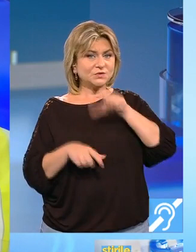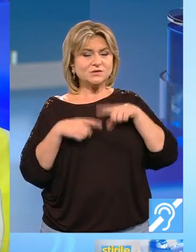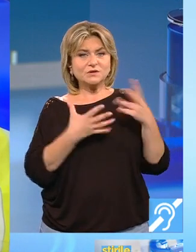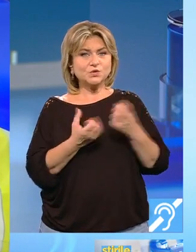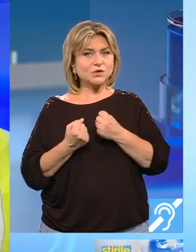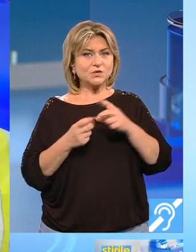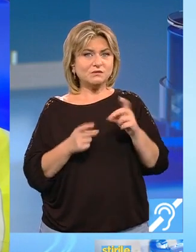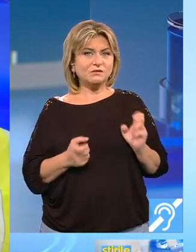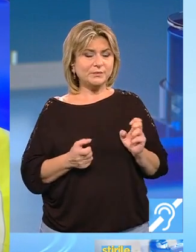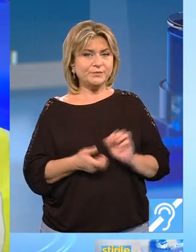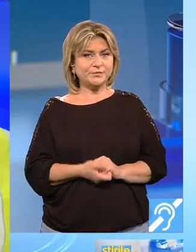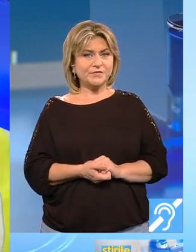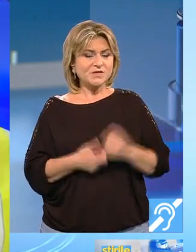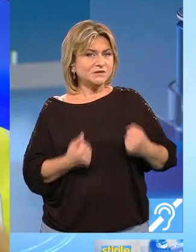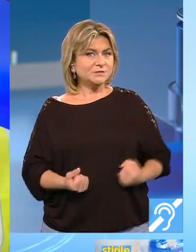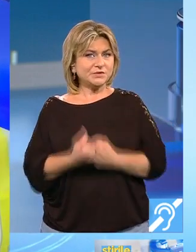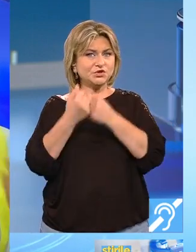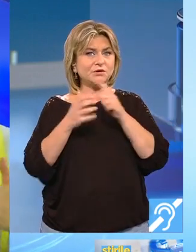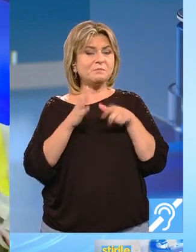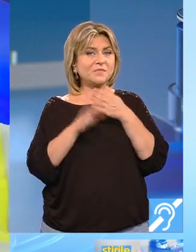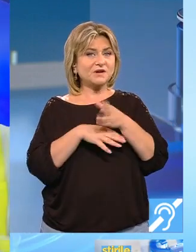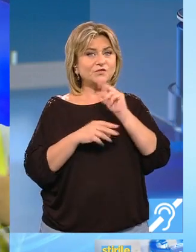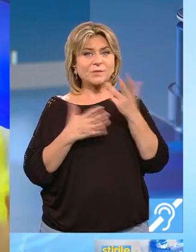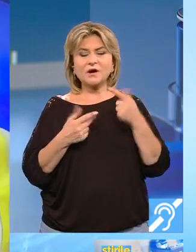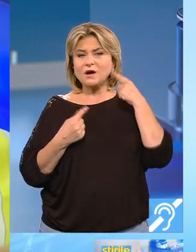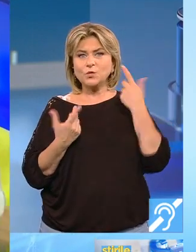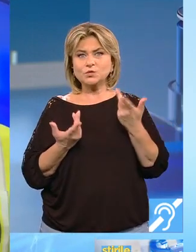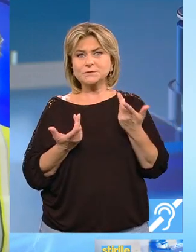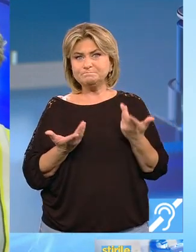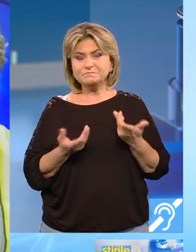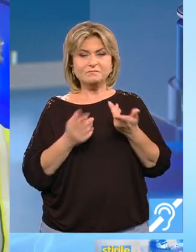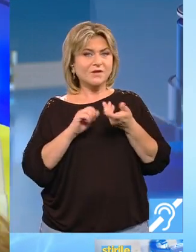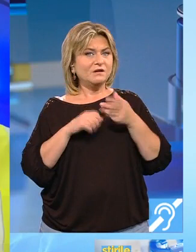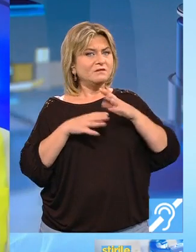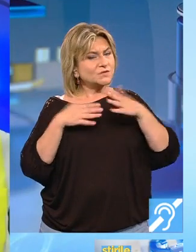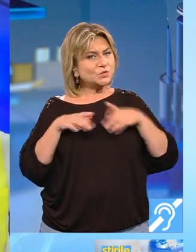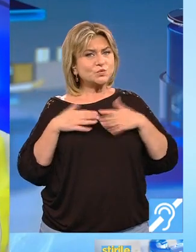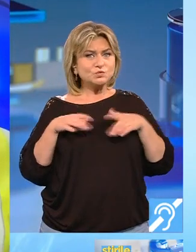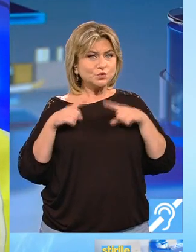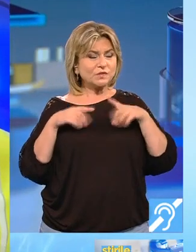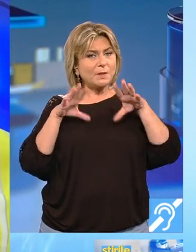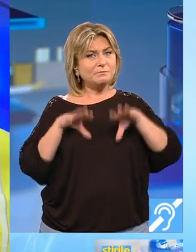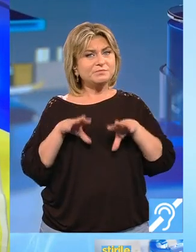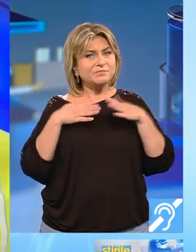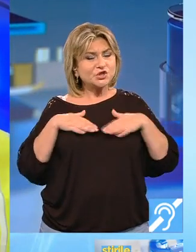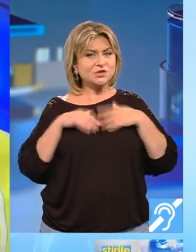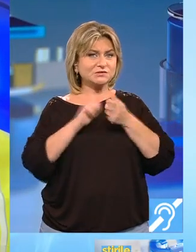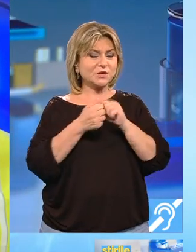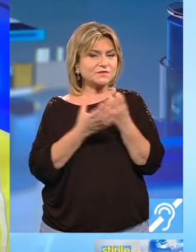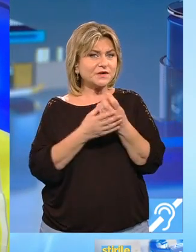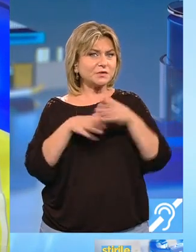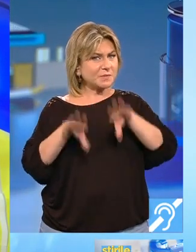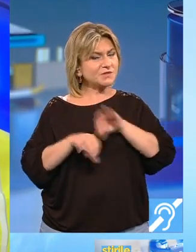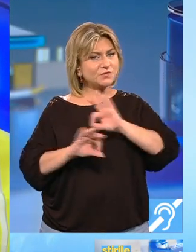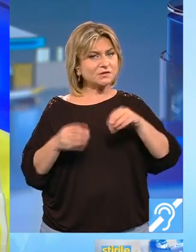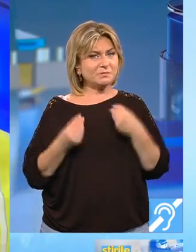este aducătoare de sprijin prin vorbele pe care le aud, le primesc. Că sunt aprecieri sau că sunt sfaturi, le primesc foarte bine în